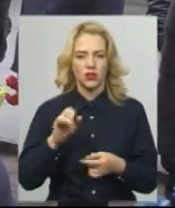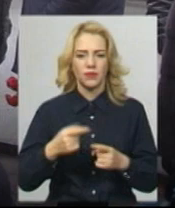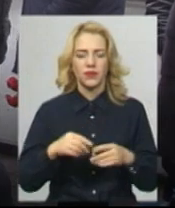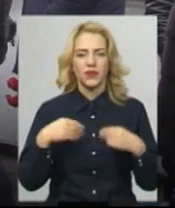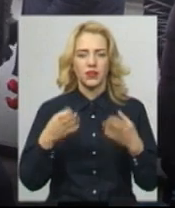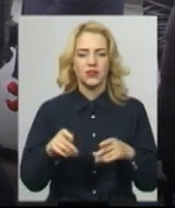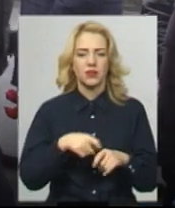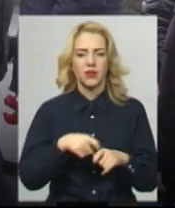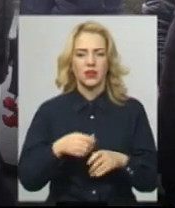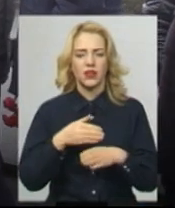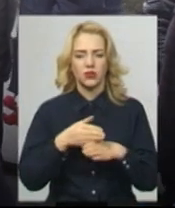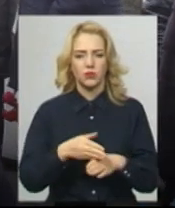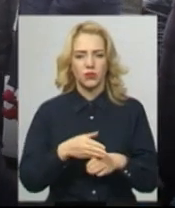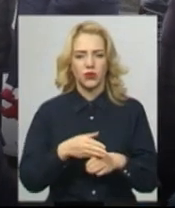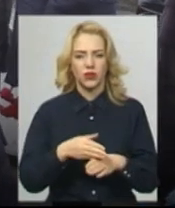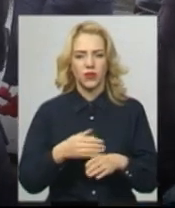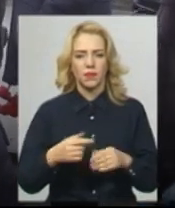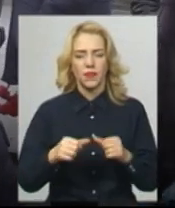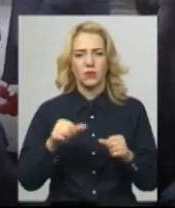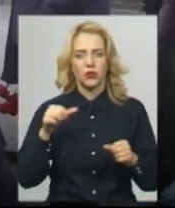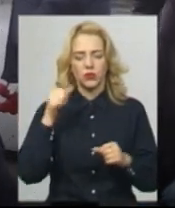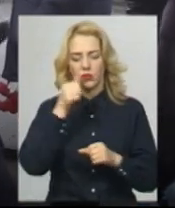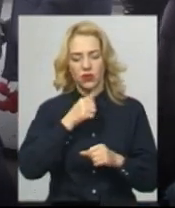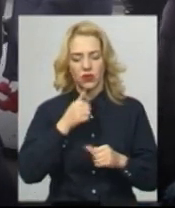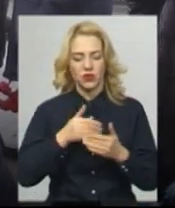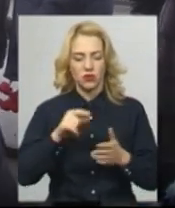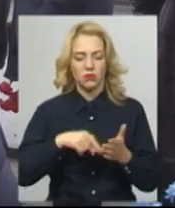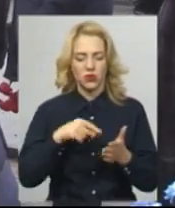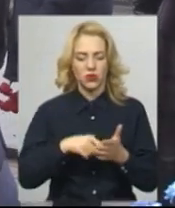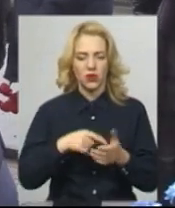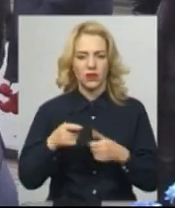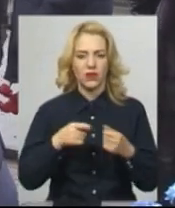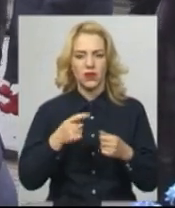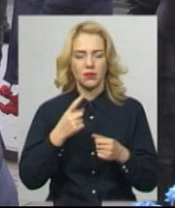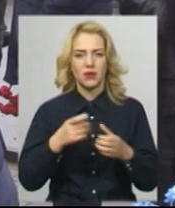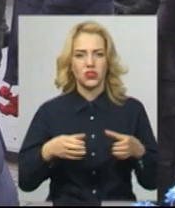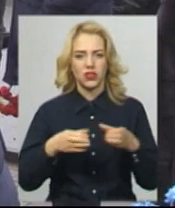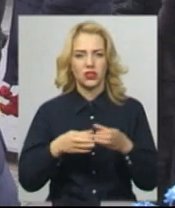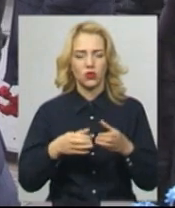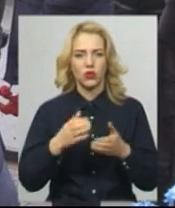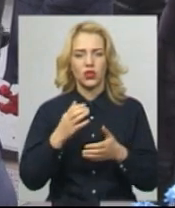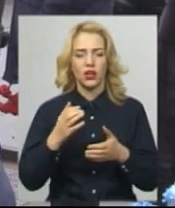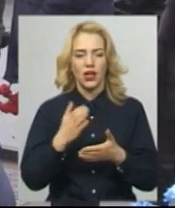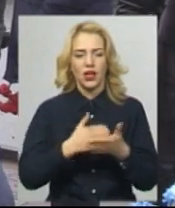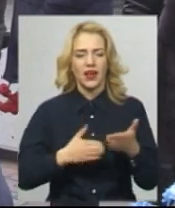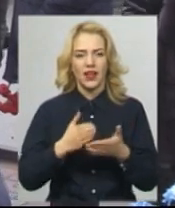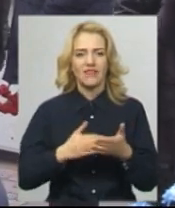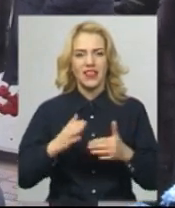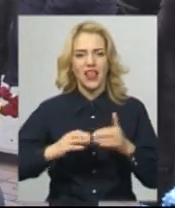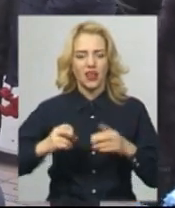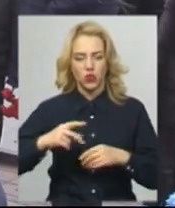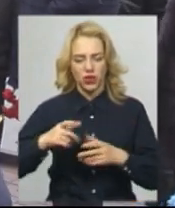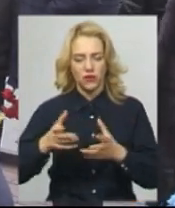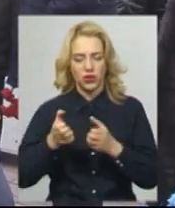допомога, минулий рік від міської влади перша категорія вся отримала ліквідаторів допомоги, а цей рік і другий, третий